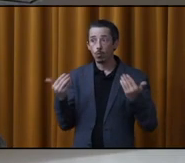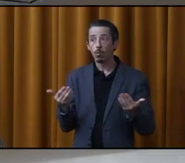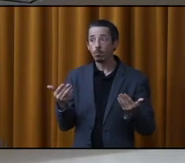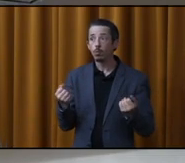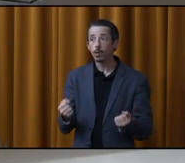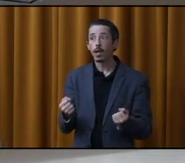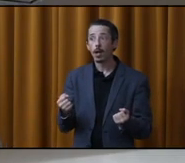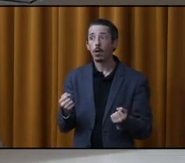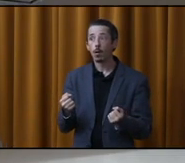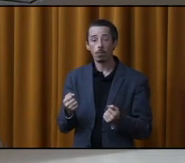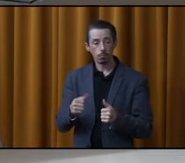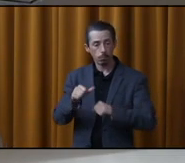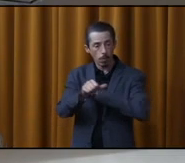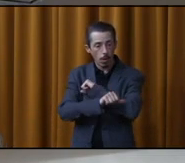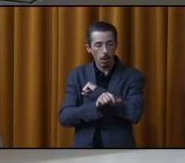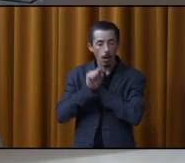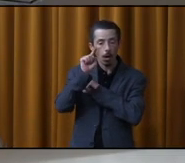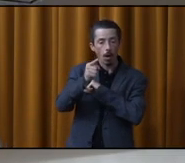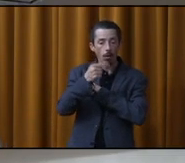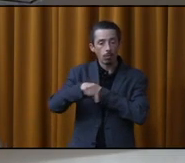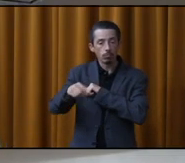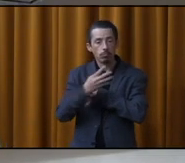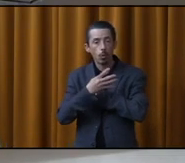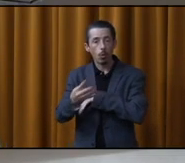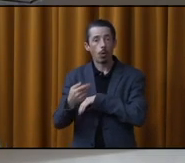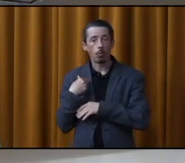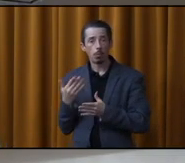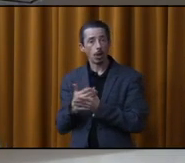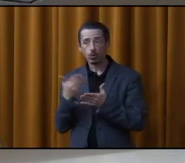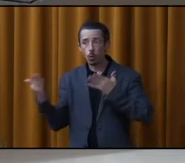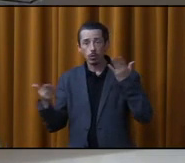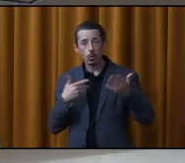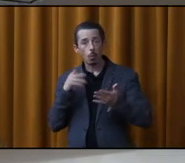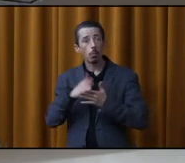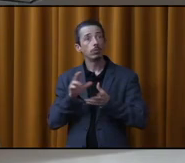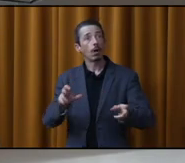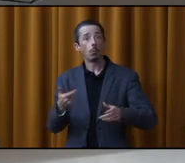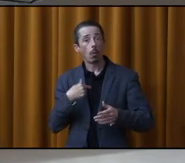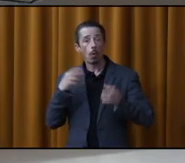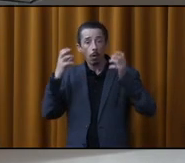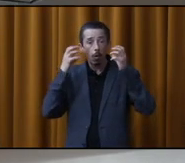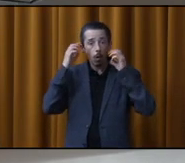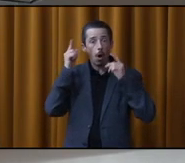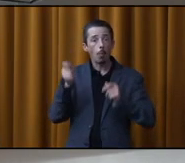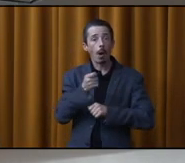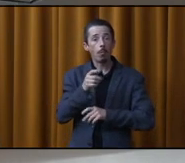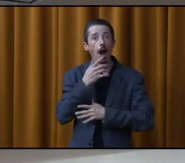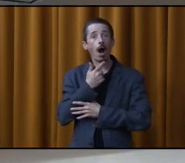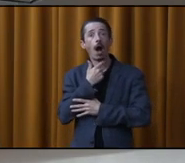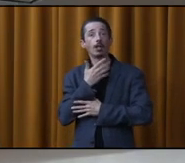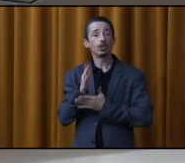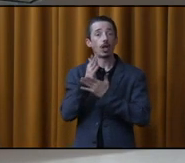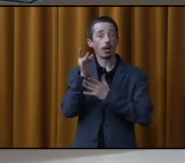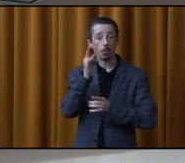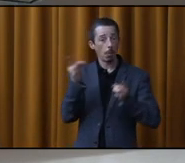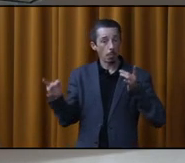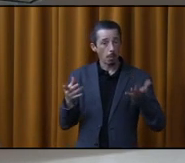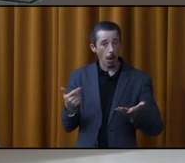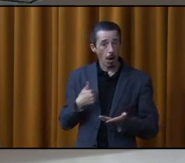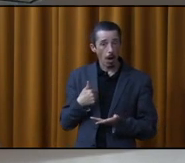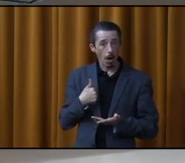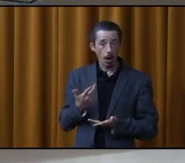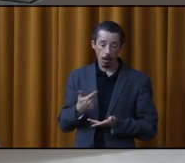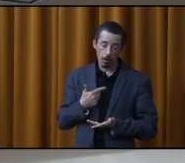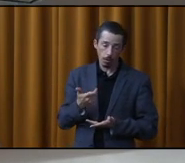de pouvoir être dans la cour. Moi, me mets des écouteurs pour ne déranger mes voisins parce que l'opéra, ils'aiment pas ça. Et j'ai repris du